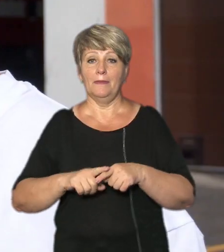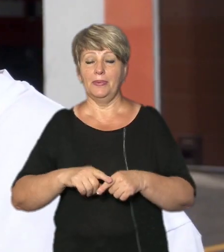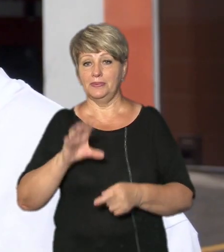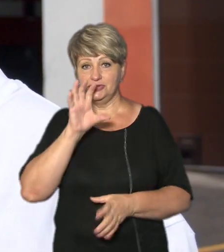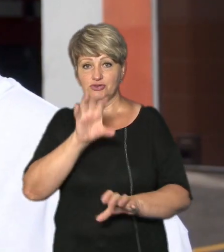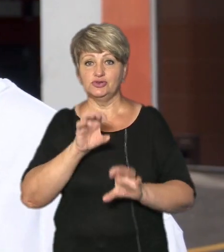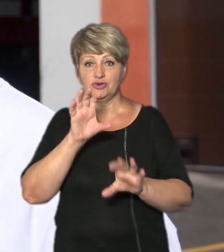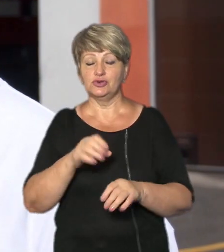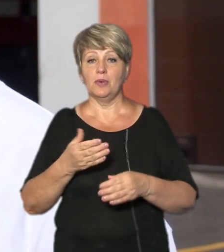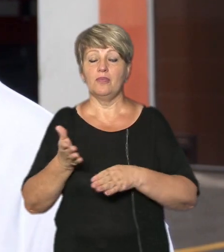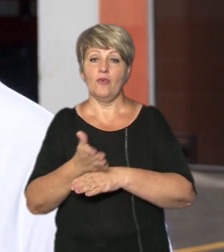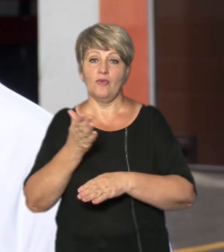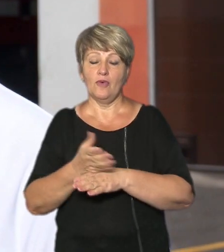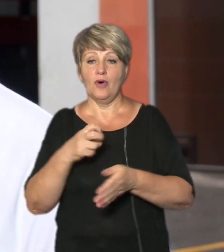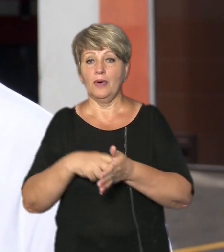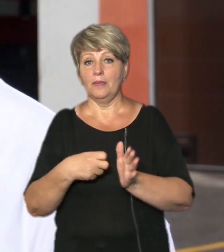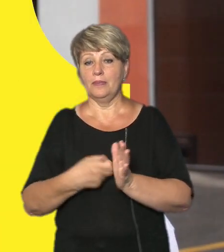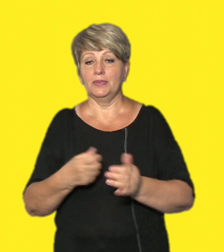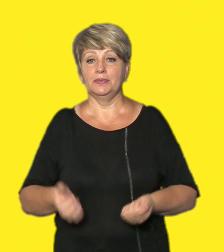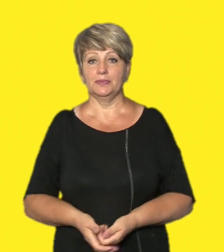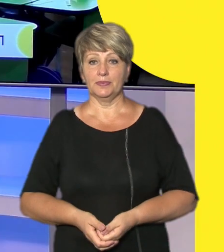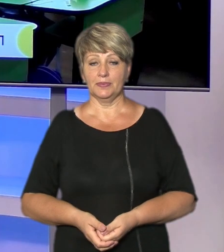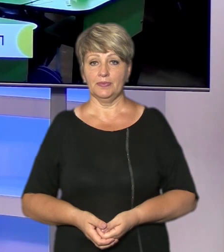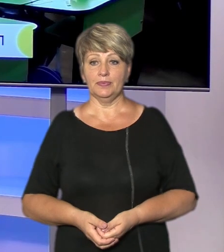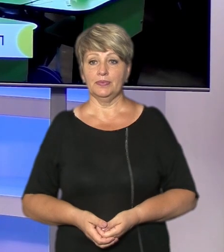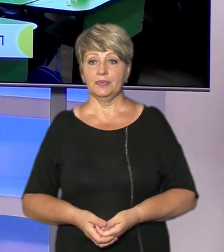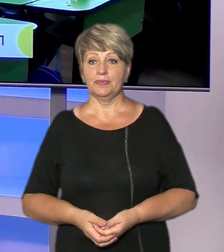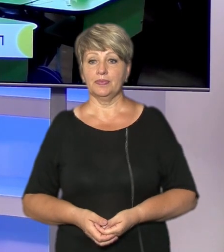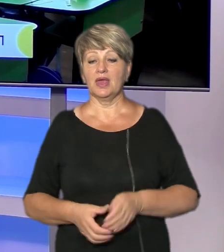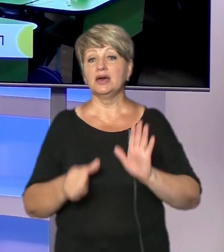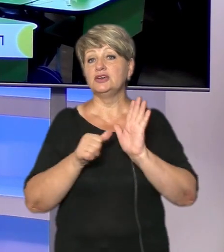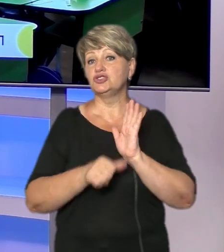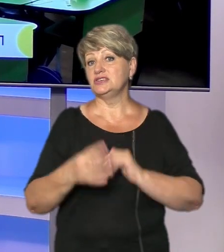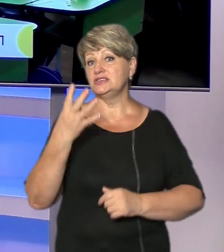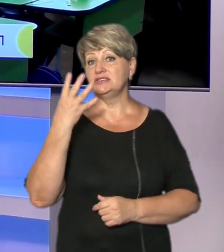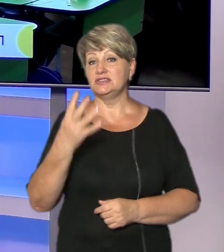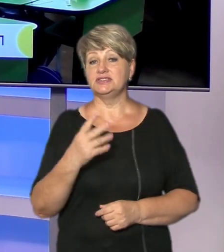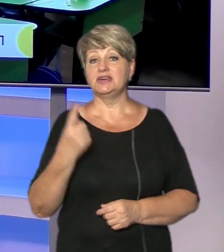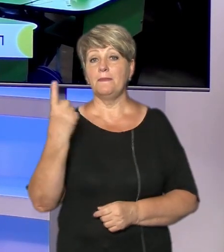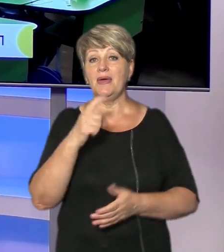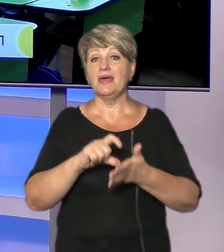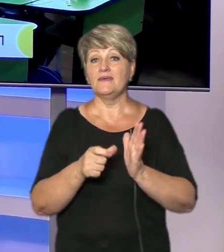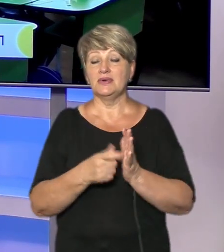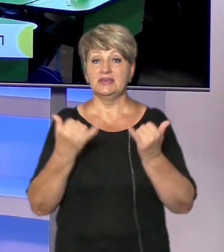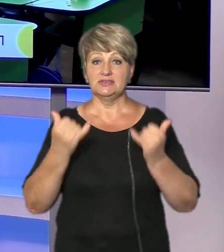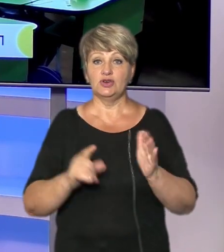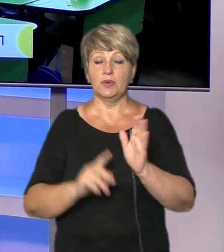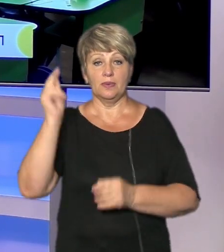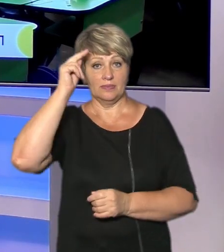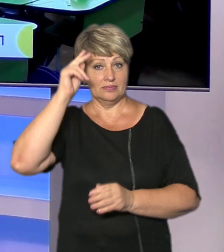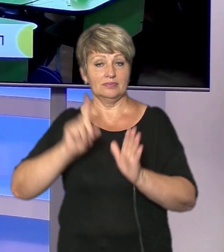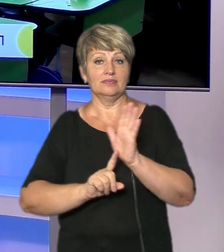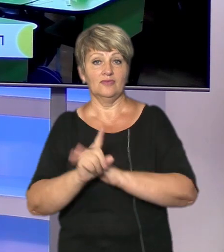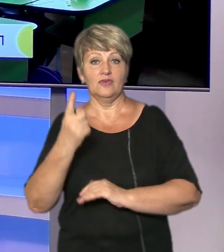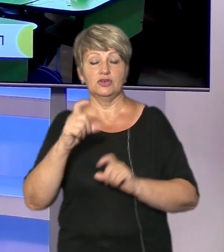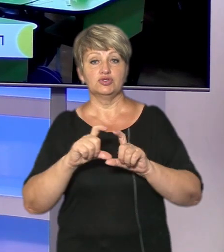по 8 гривень з кожної марочки йде на благодійність 64 першокласники сьогодні розпочали навчання в одній зі